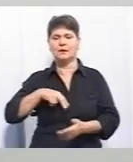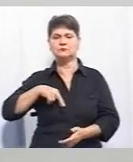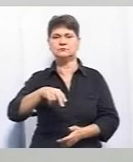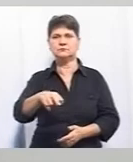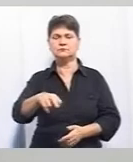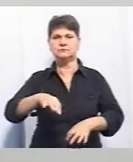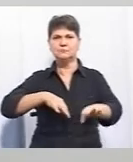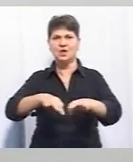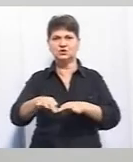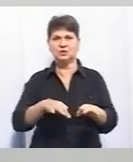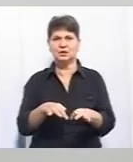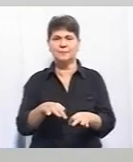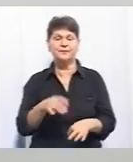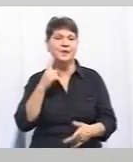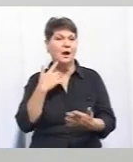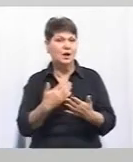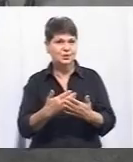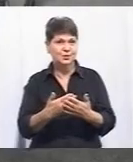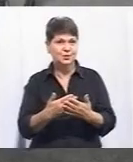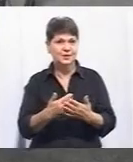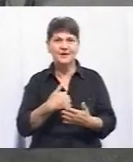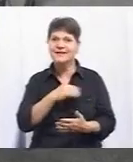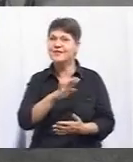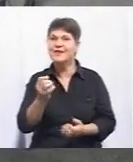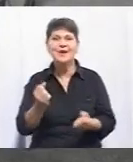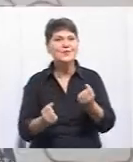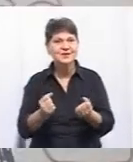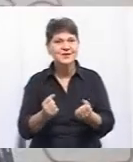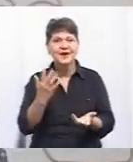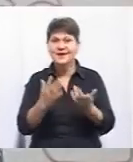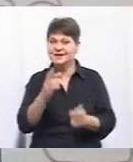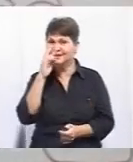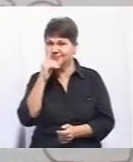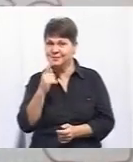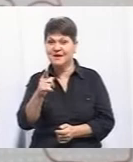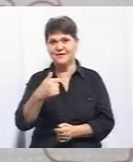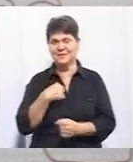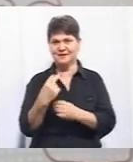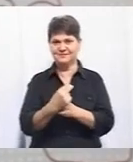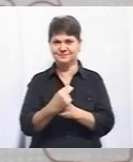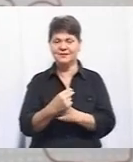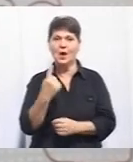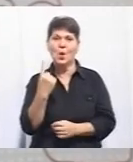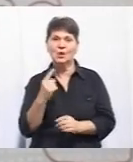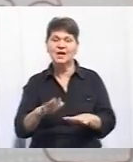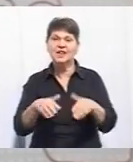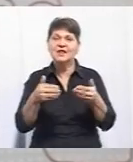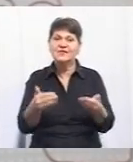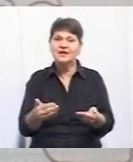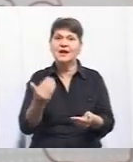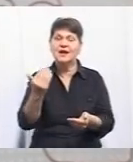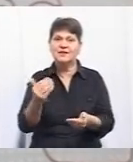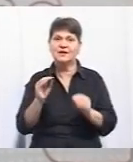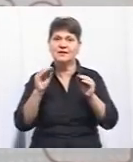проїзну частину. Тобто я не водій, якщо помилюся своїми не виправте, один із варіантів, яких ви пропонуєте, це